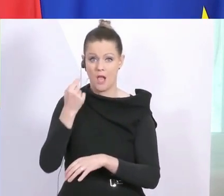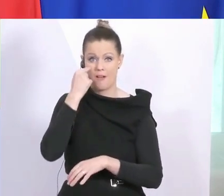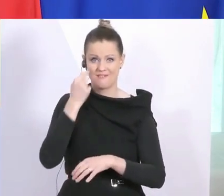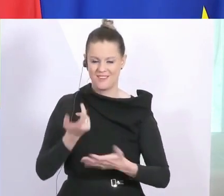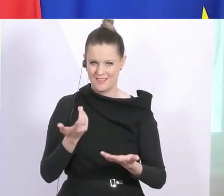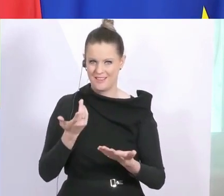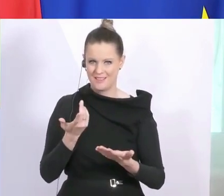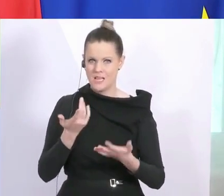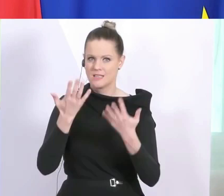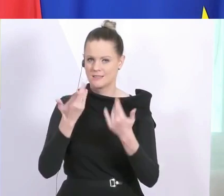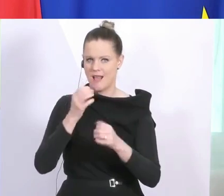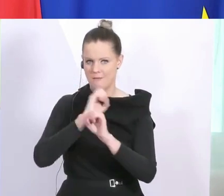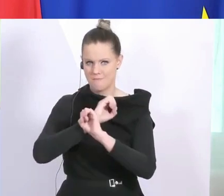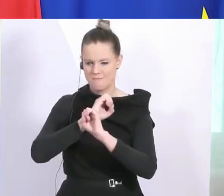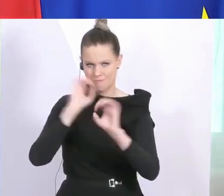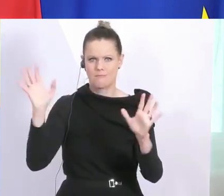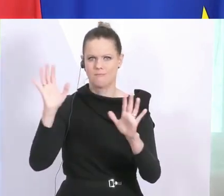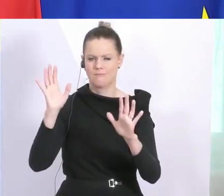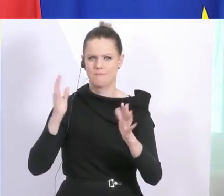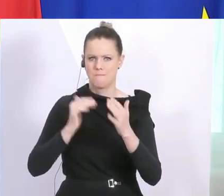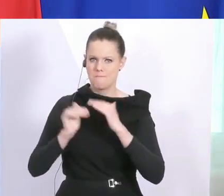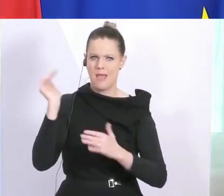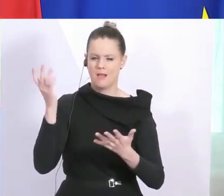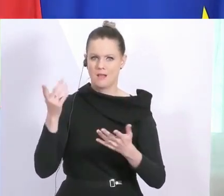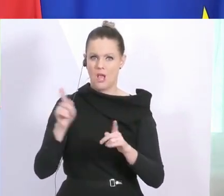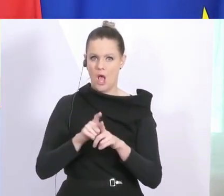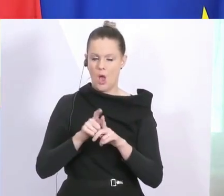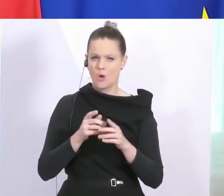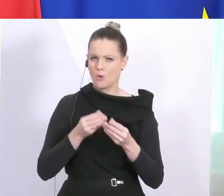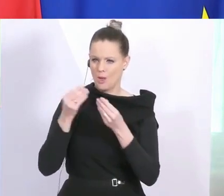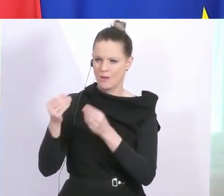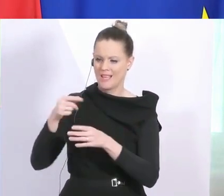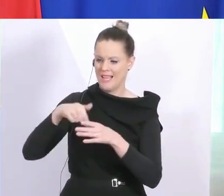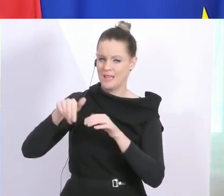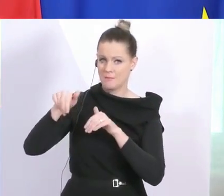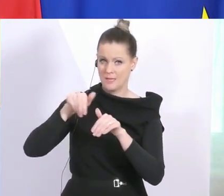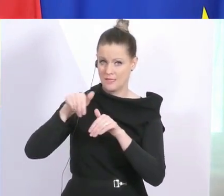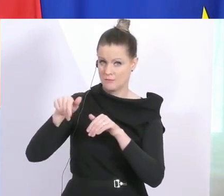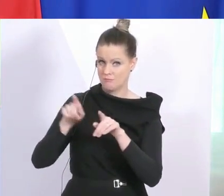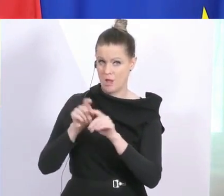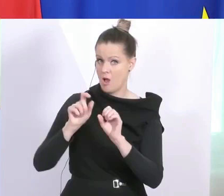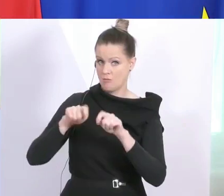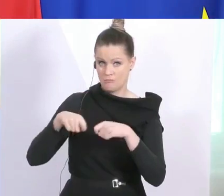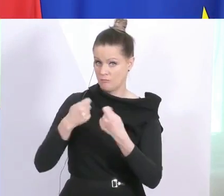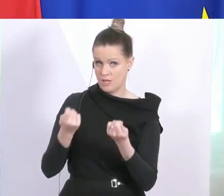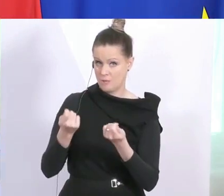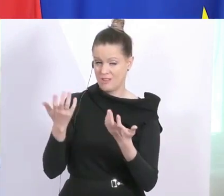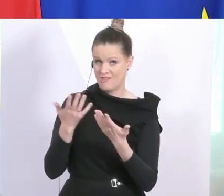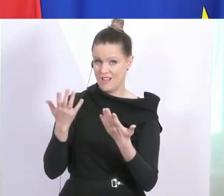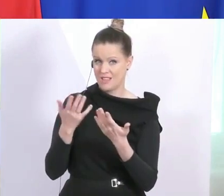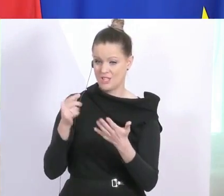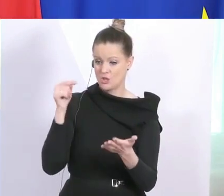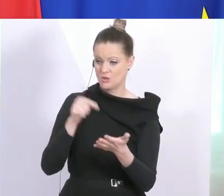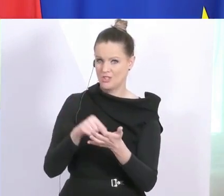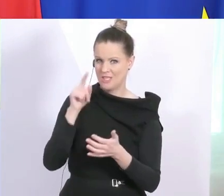Klarheit in den Zahlen geben, überleitend auch schon an den Innenminister. Was es natürlich auch gibt, sind jetzt sogenannte